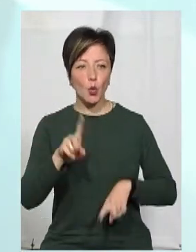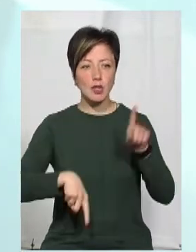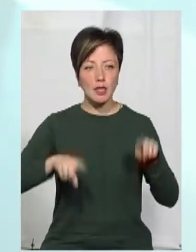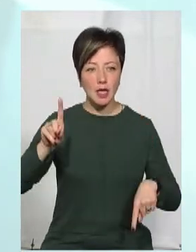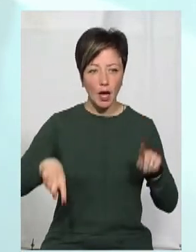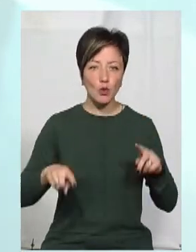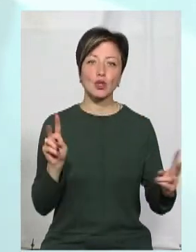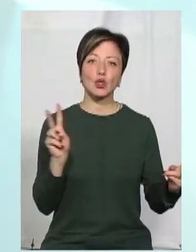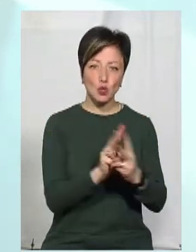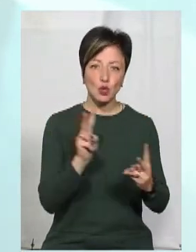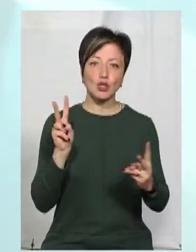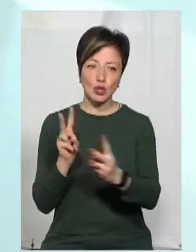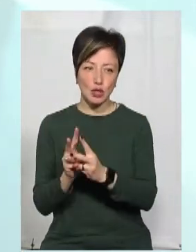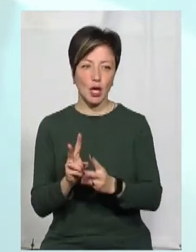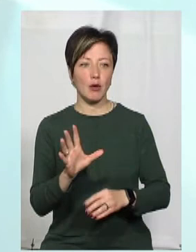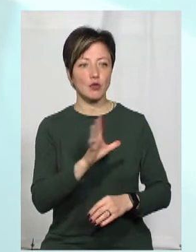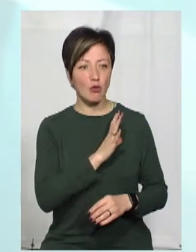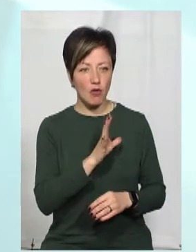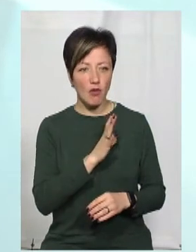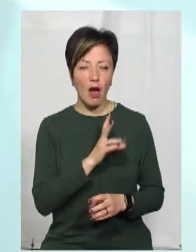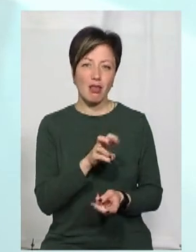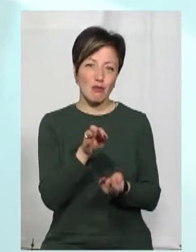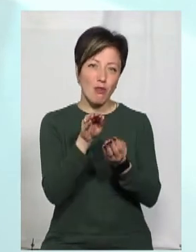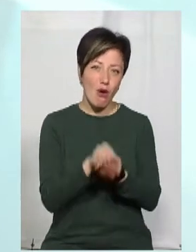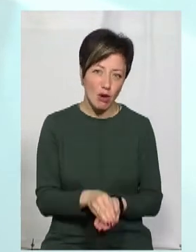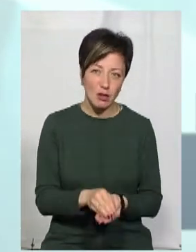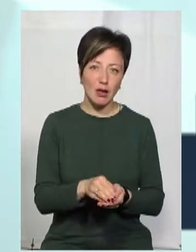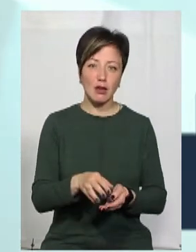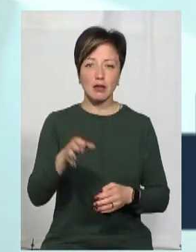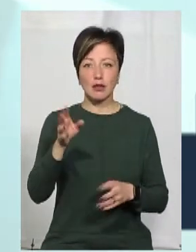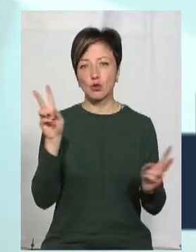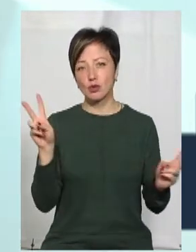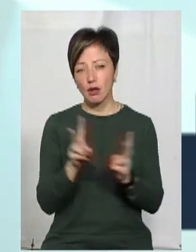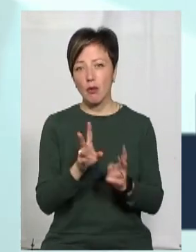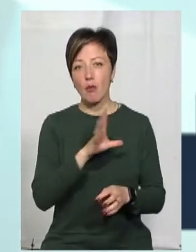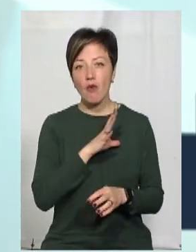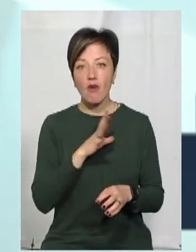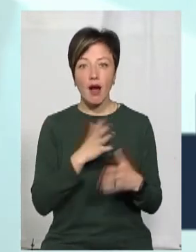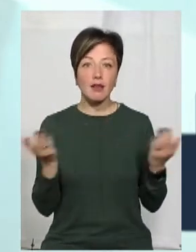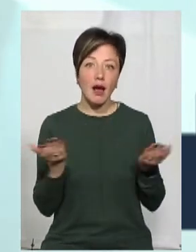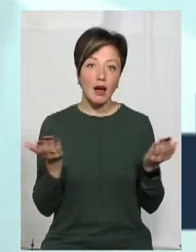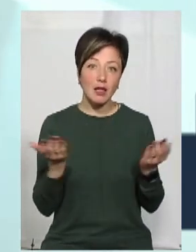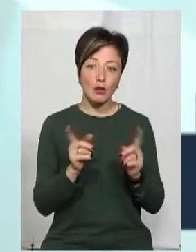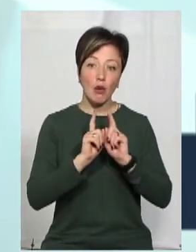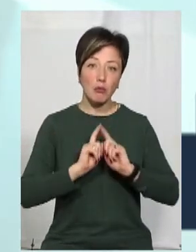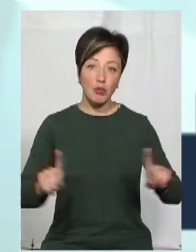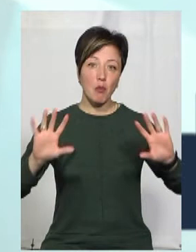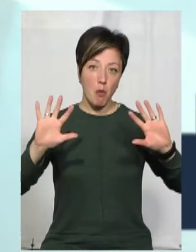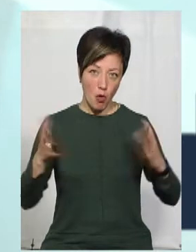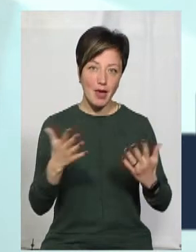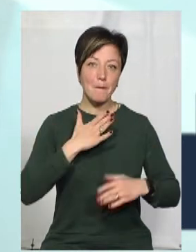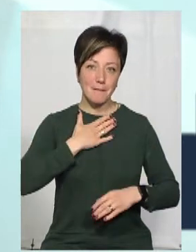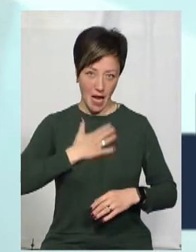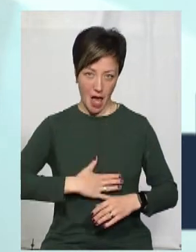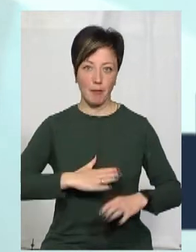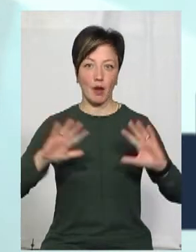зустрічаємося, буває. На похоронах буває, буває на якихось субитях. На більш